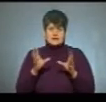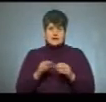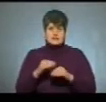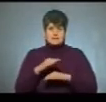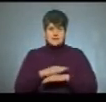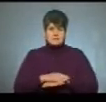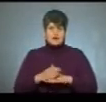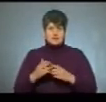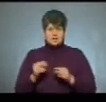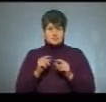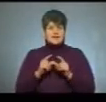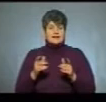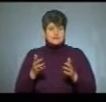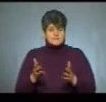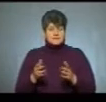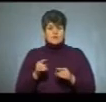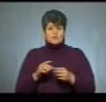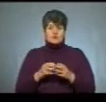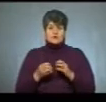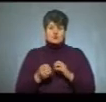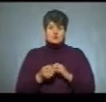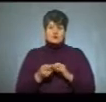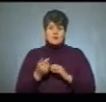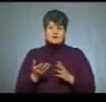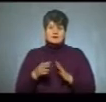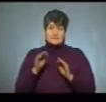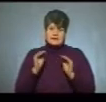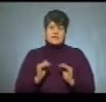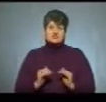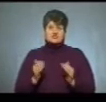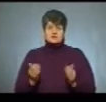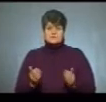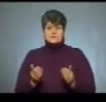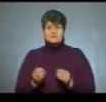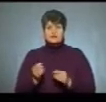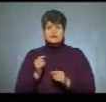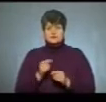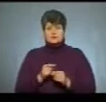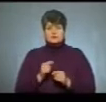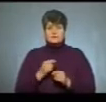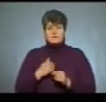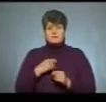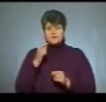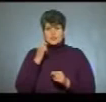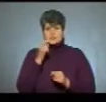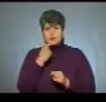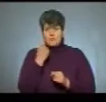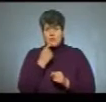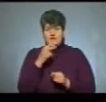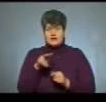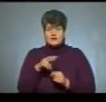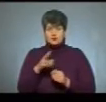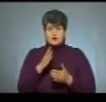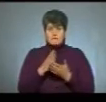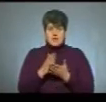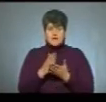шкільні, тому і результати, звичайно, нижчі. Причому ми з української мови літератури маємо